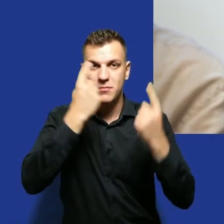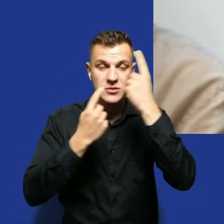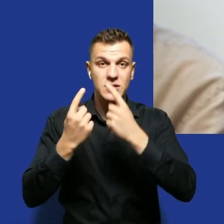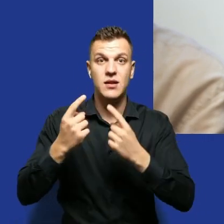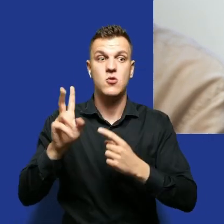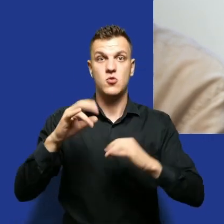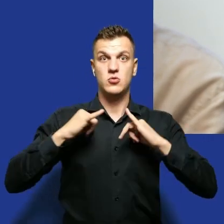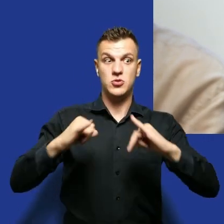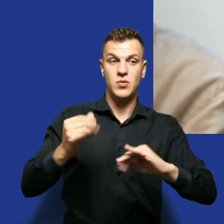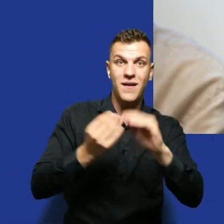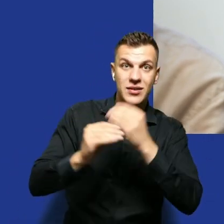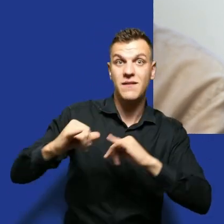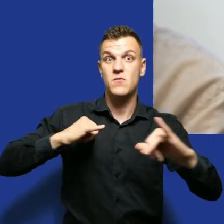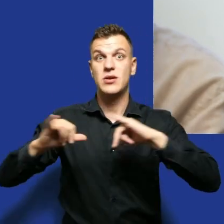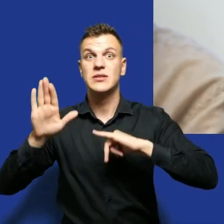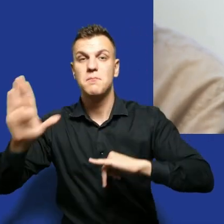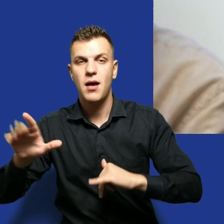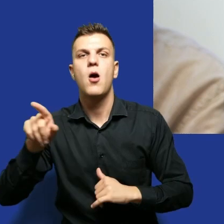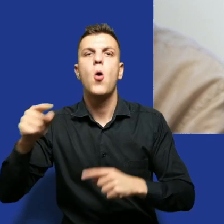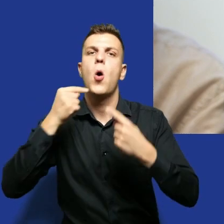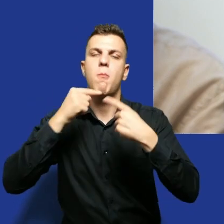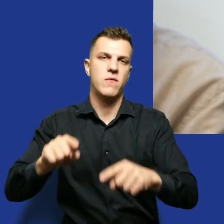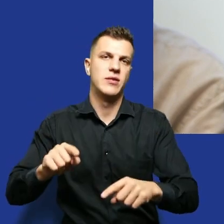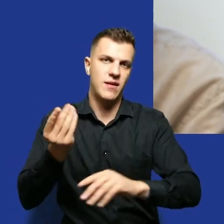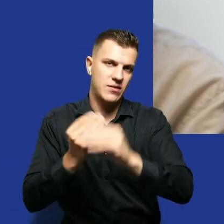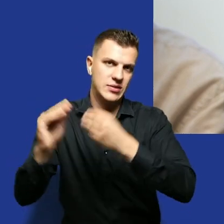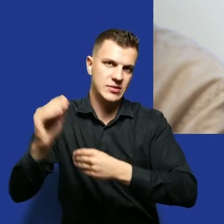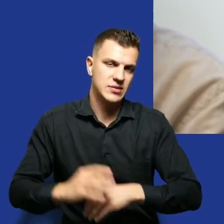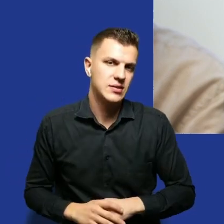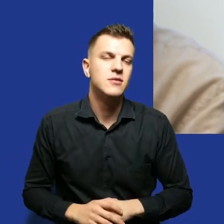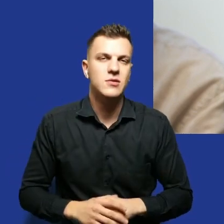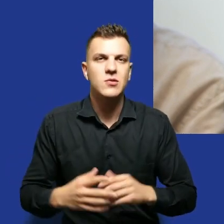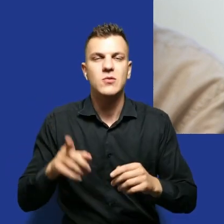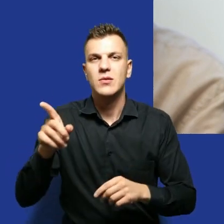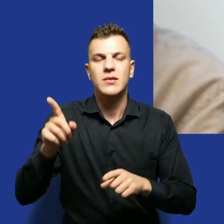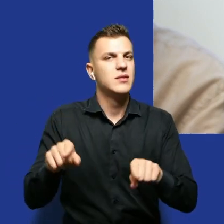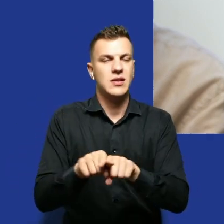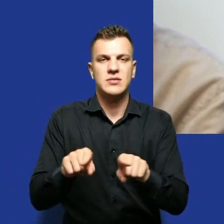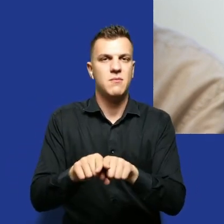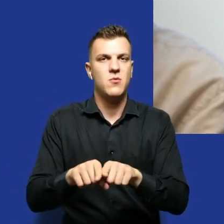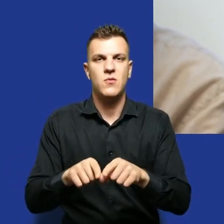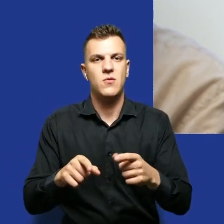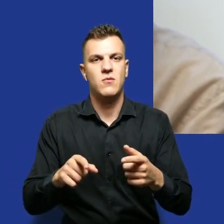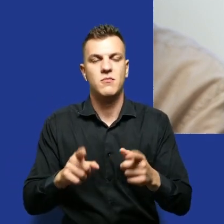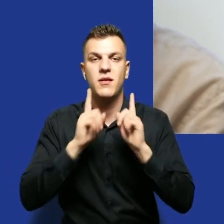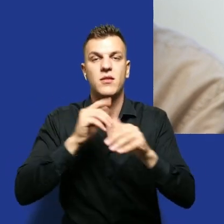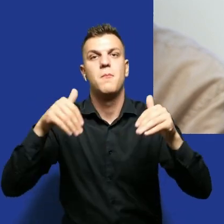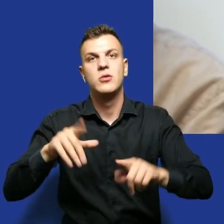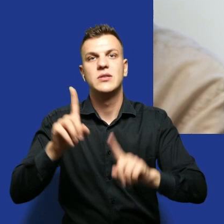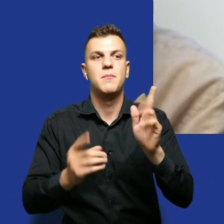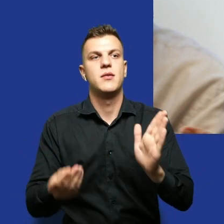siły jest bardziej odpowiedzialny za daną relację. No i tutaj jest rzeczywiście tak, że no my zawsze możemy sobie dotrudnić